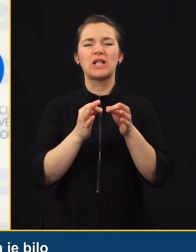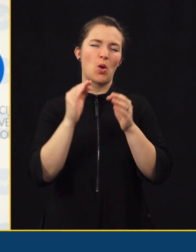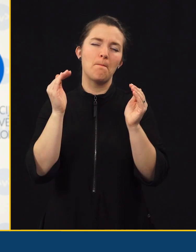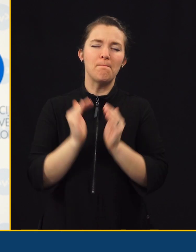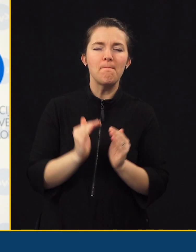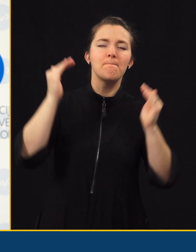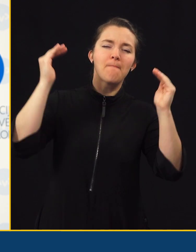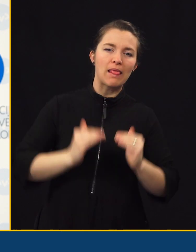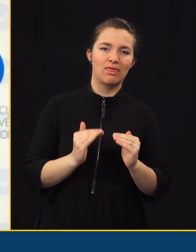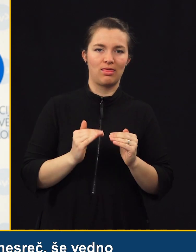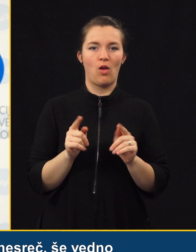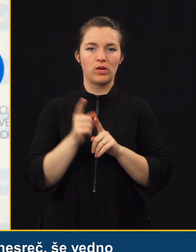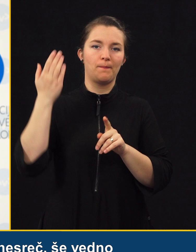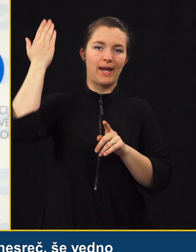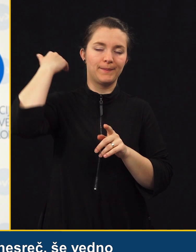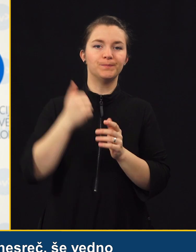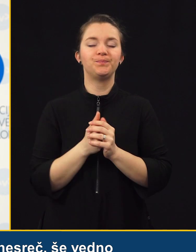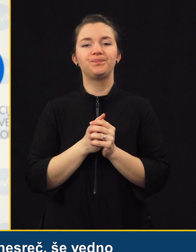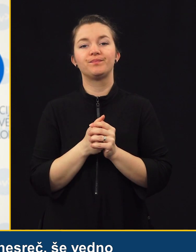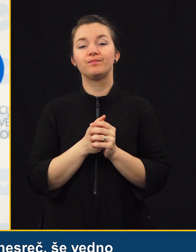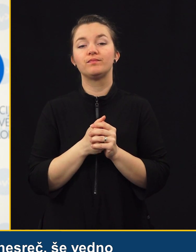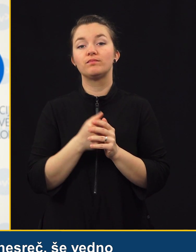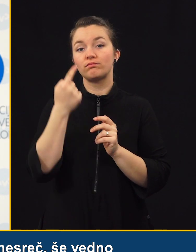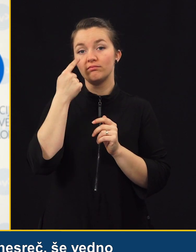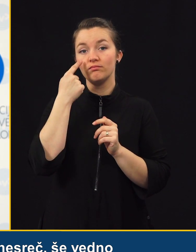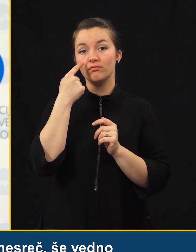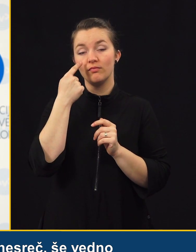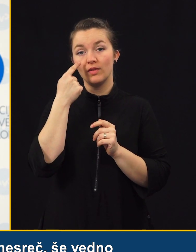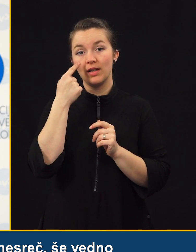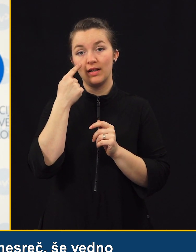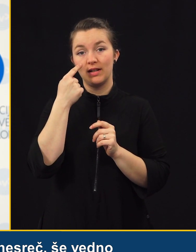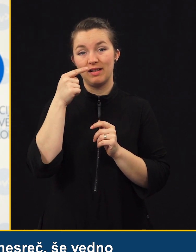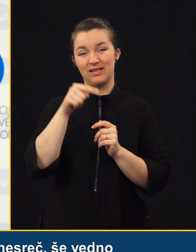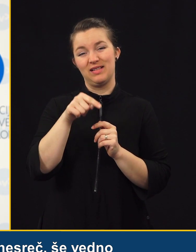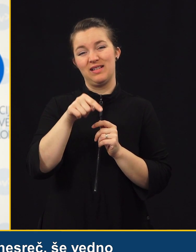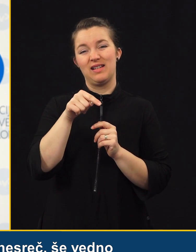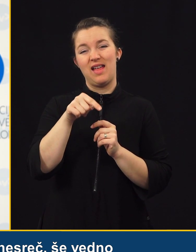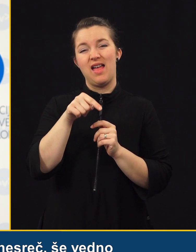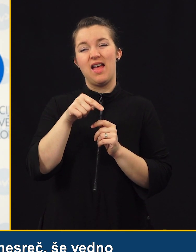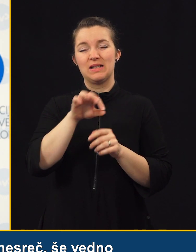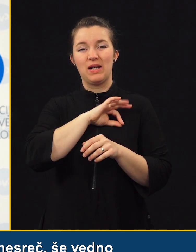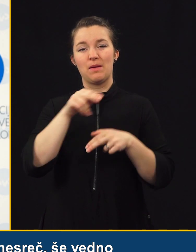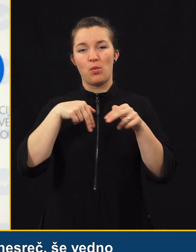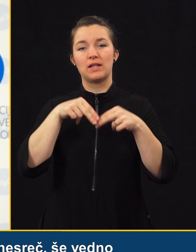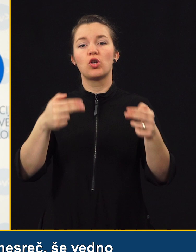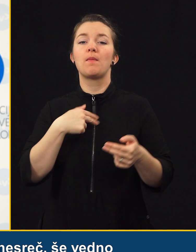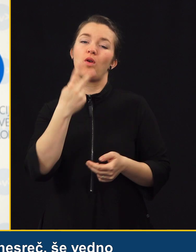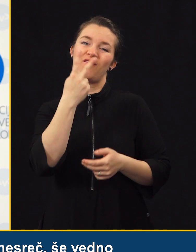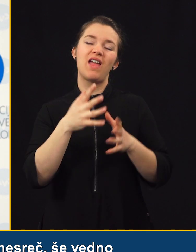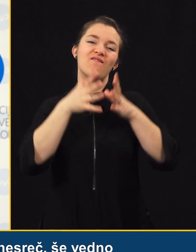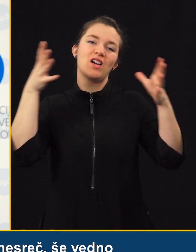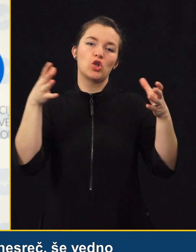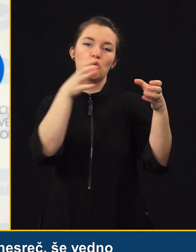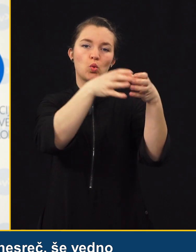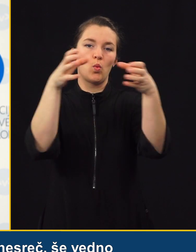manj. Kar se tiče razreza teh smrtnih prometnih nesreč, če vedno imamo dve večji